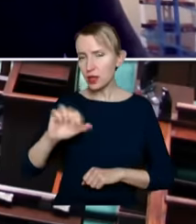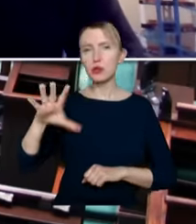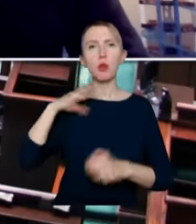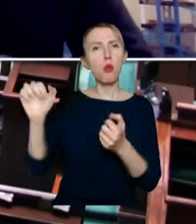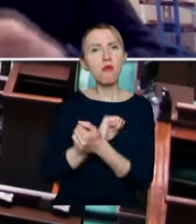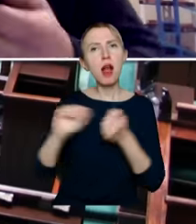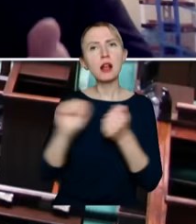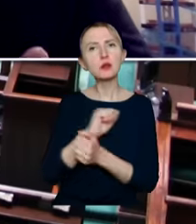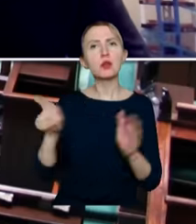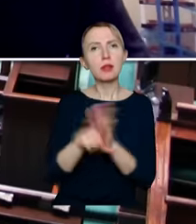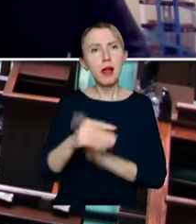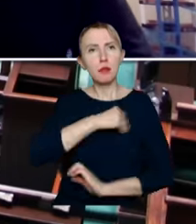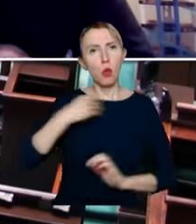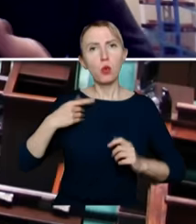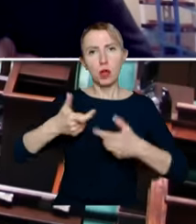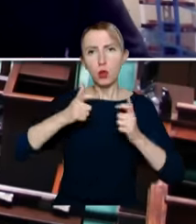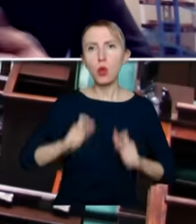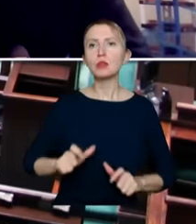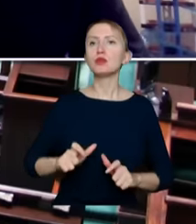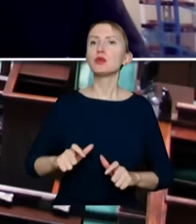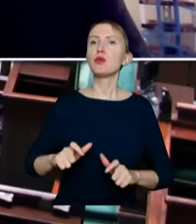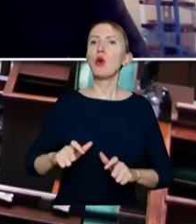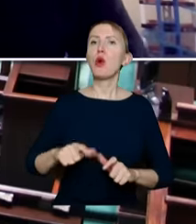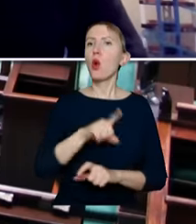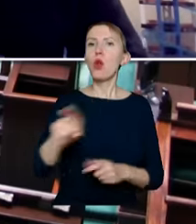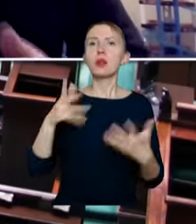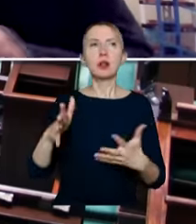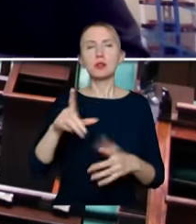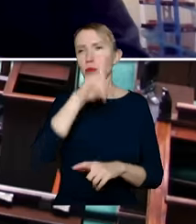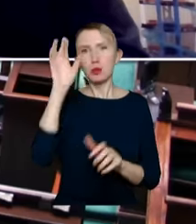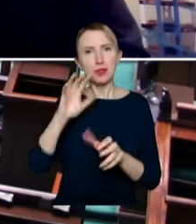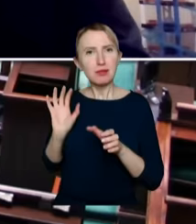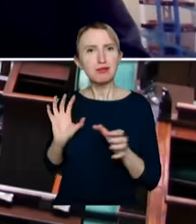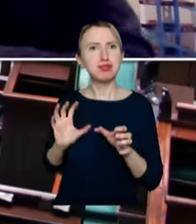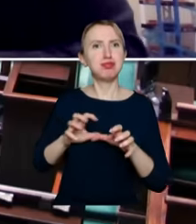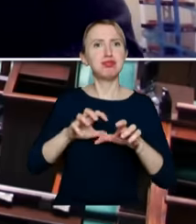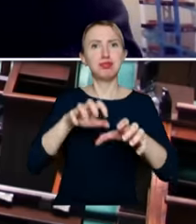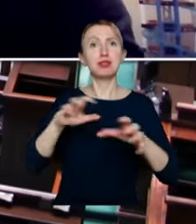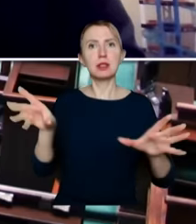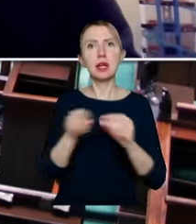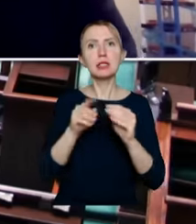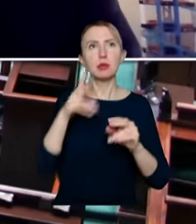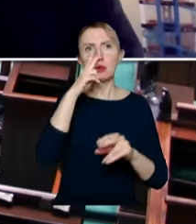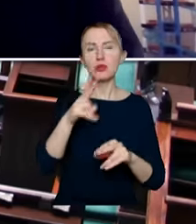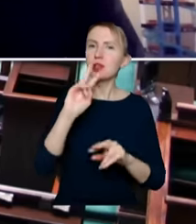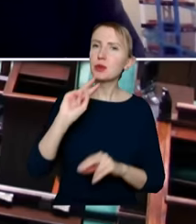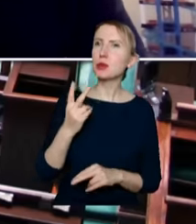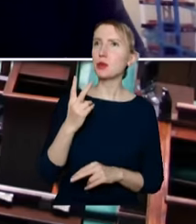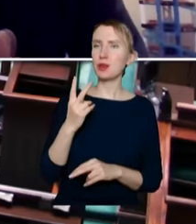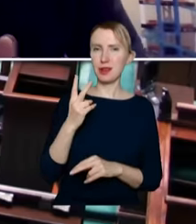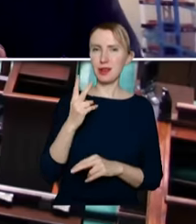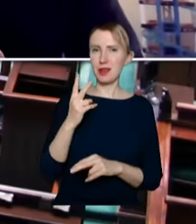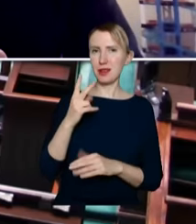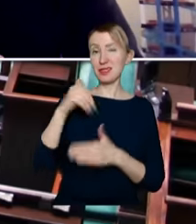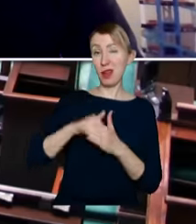polskiego rolnictwa za którym chciał, żeby szli ludzie. A tu mamy drugą tak jakby twarz pana